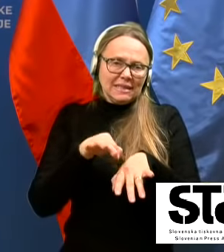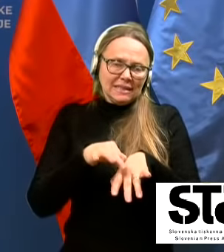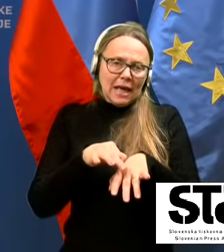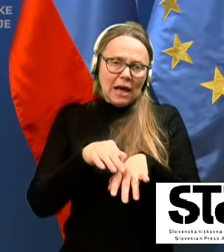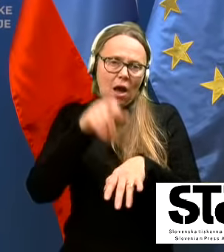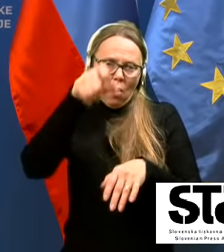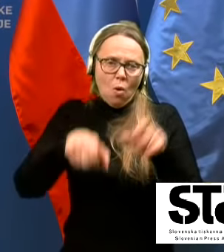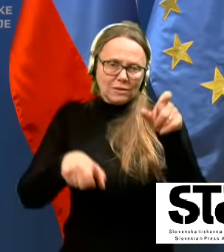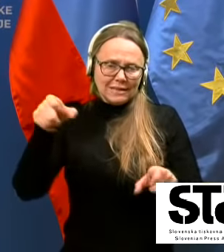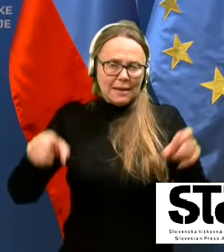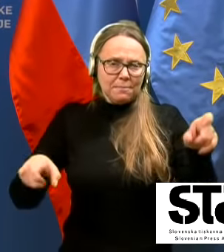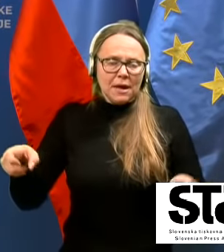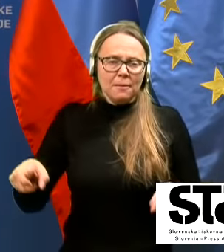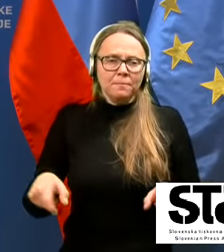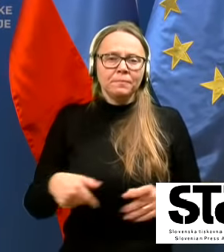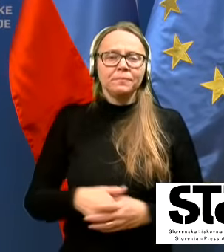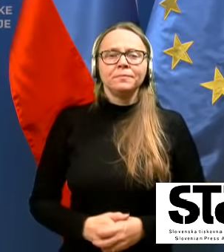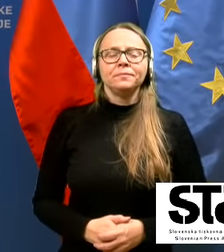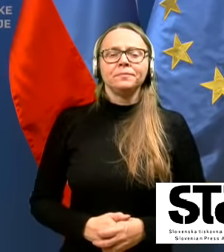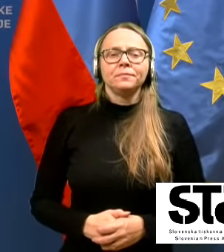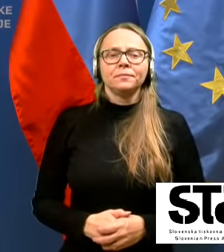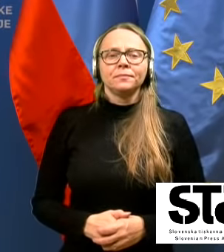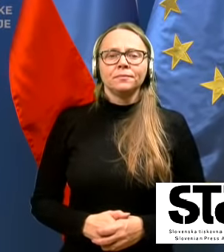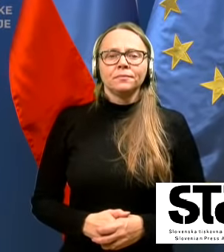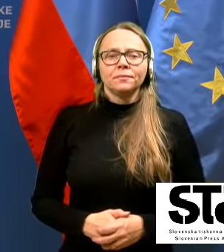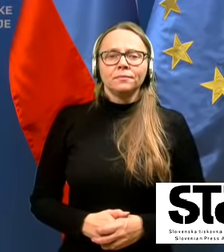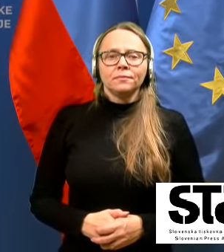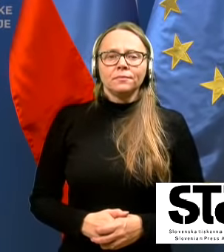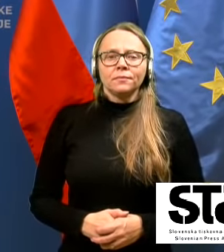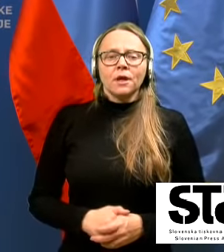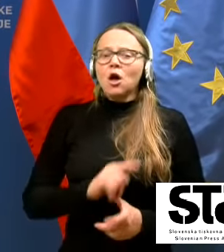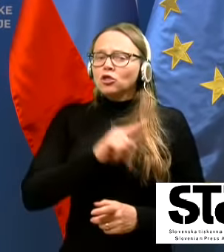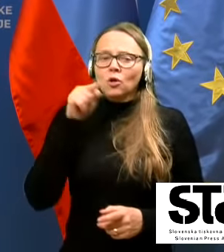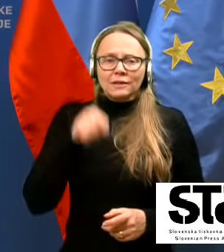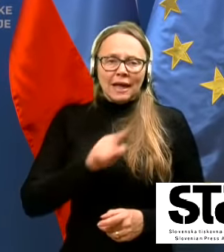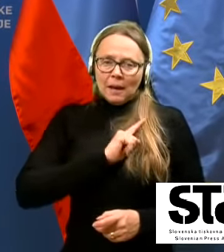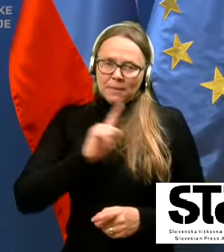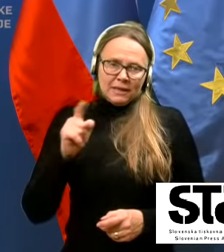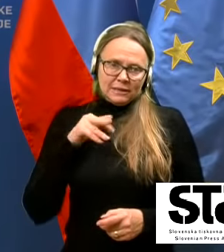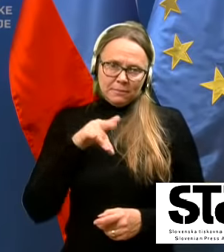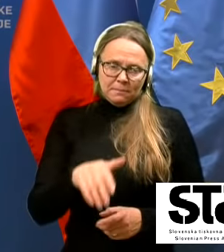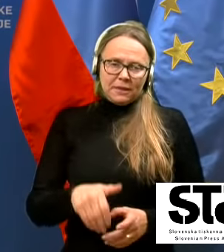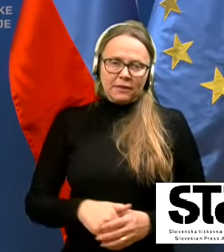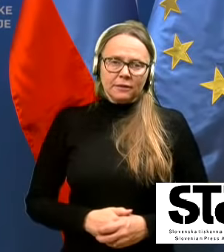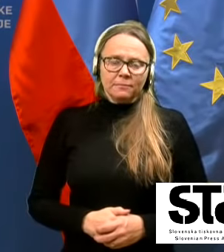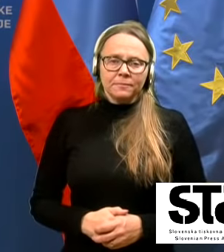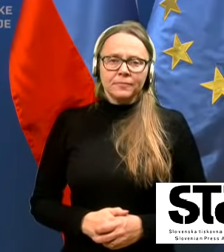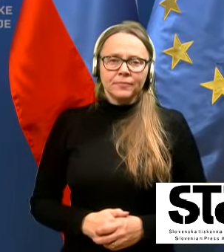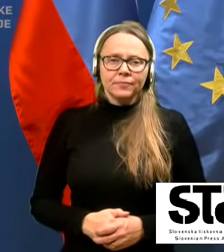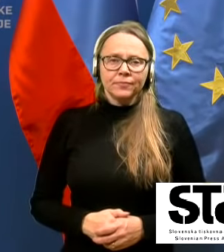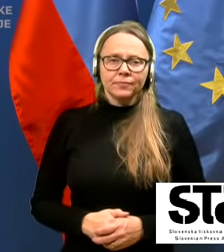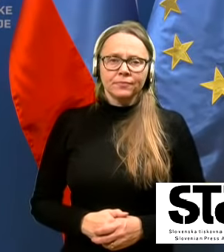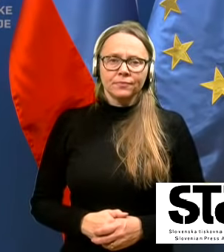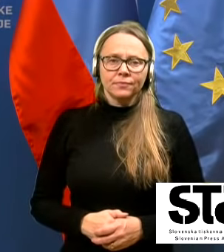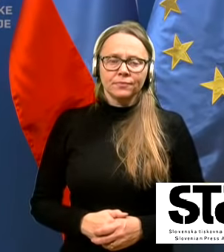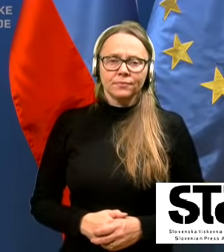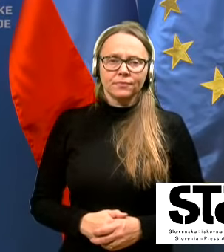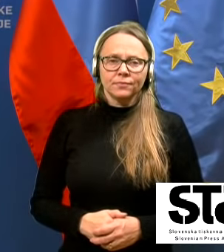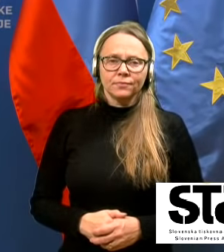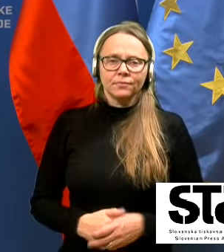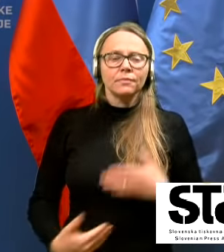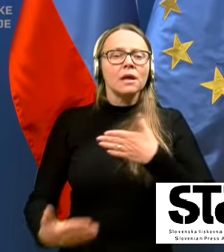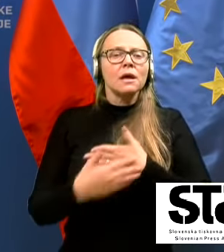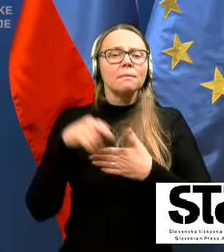sigurno ne bi bilo, ne sme pridati do tega. Poleg tega, seveda je